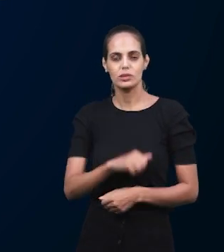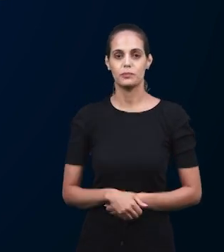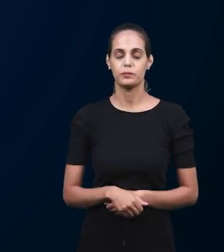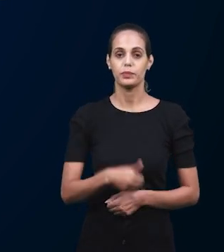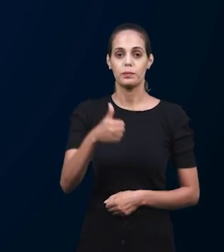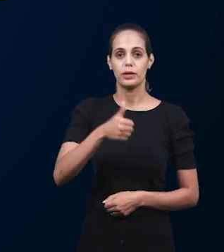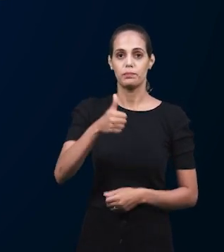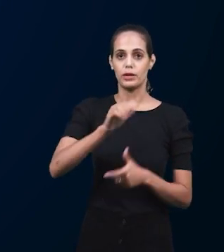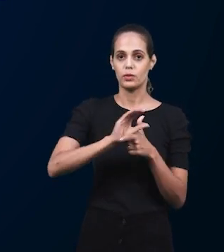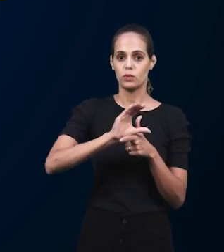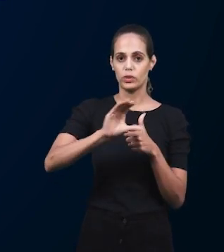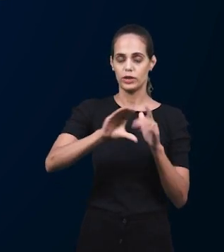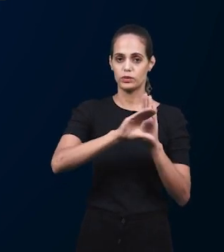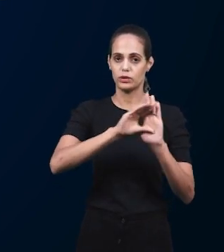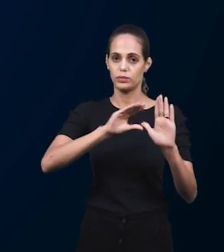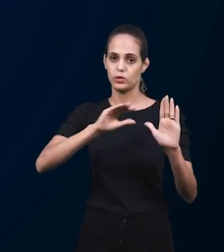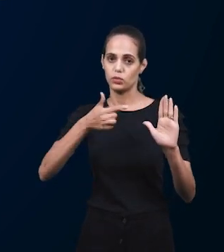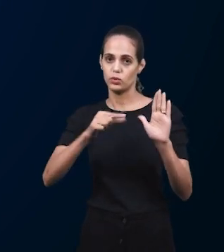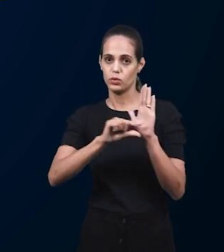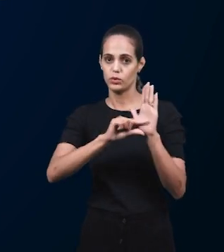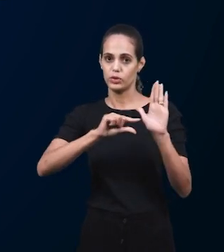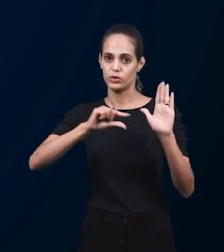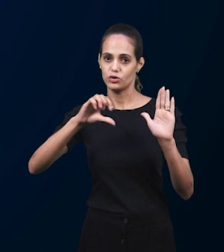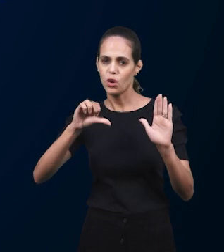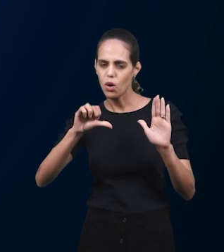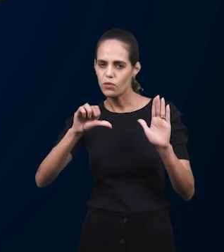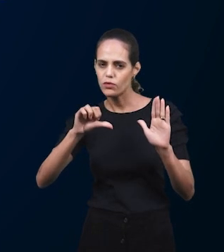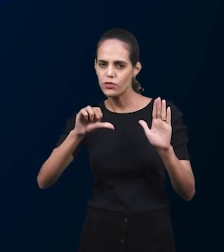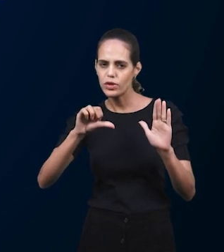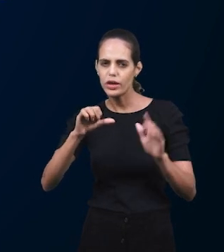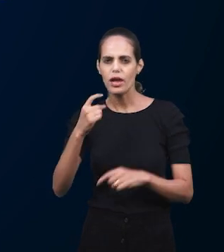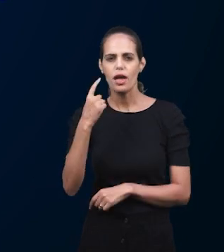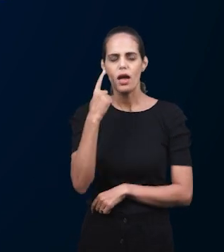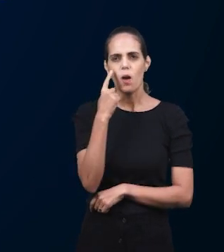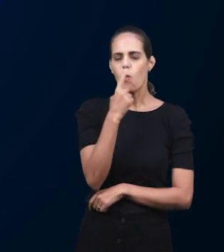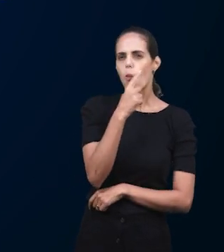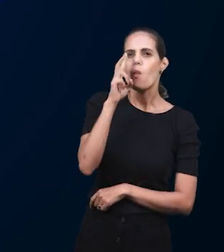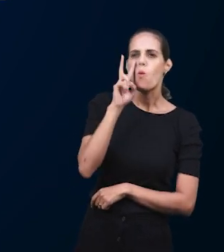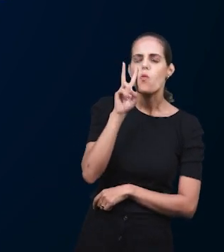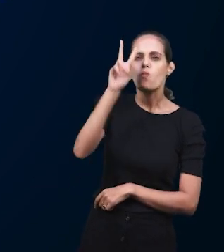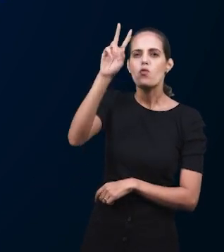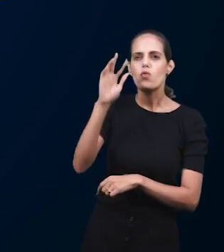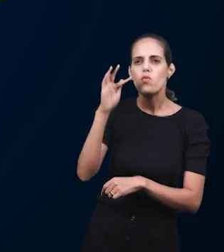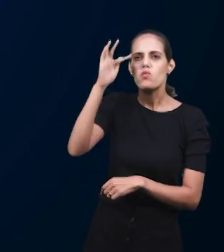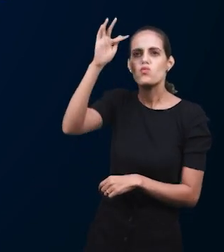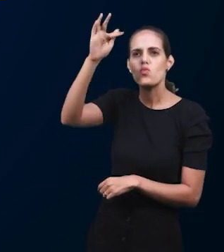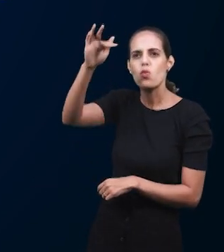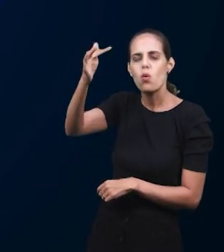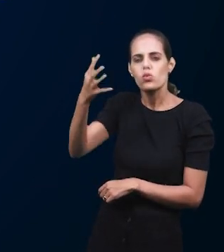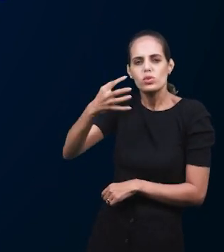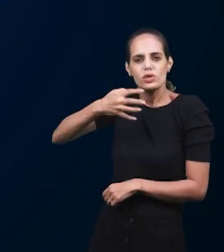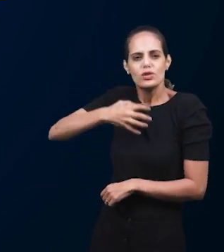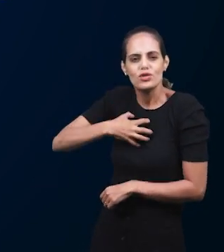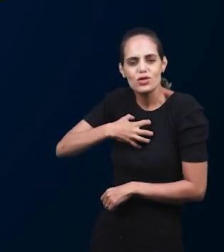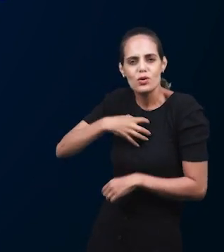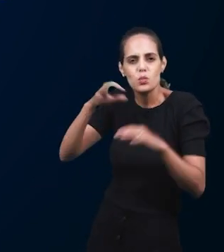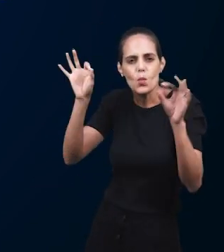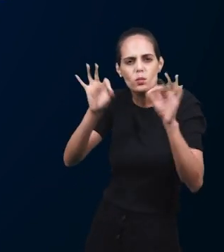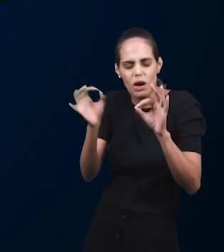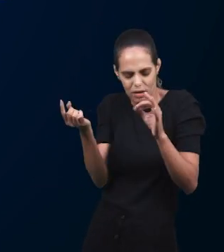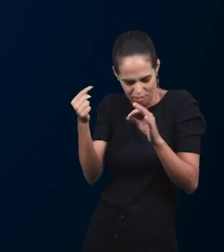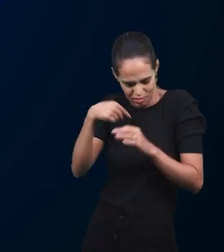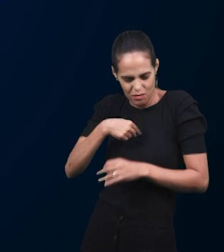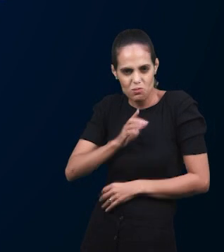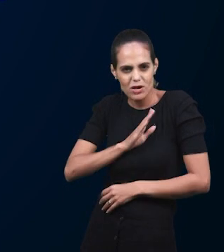Коринфянам 2, 9, не видел того глаз, не слышал этого уха, и не расходил то на сердце человеку, что